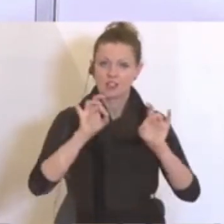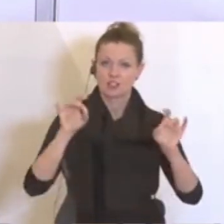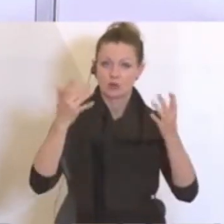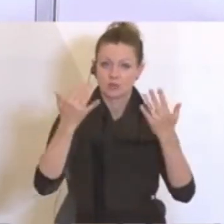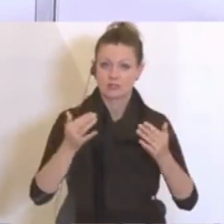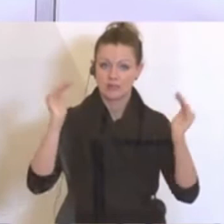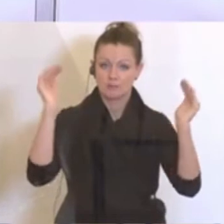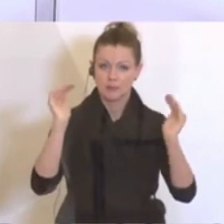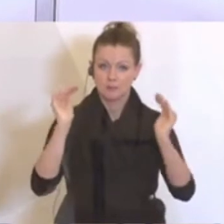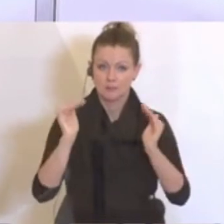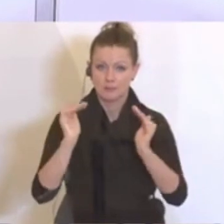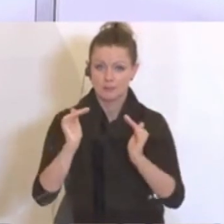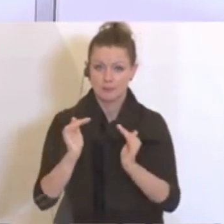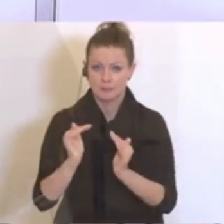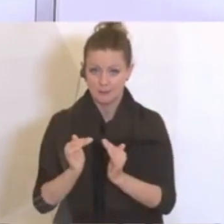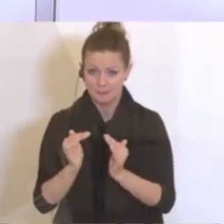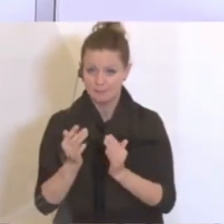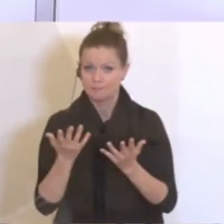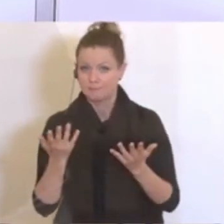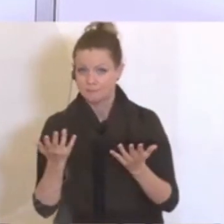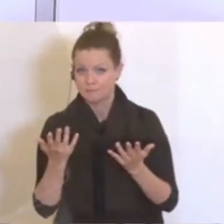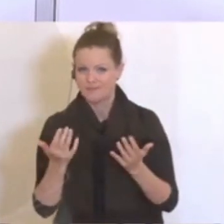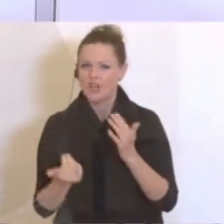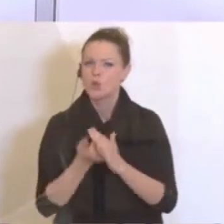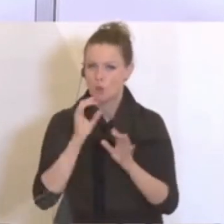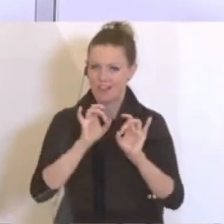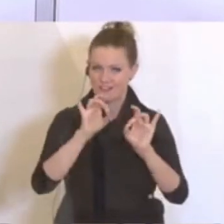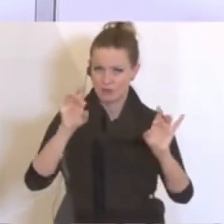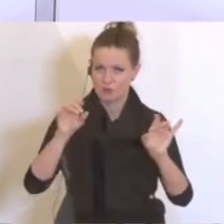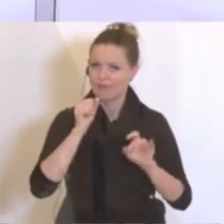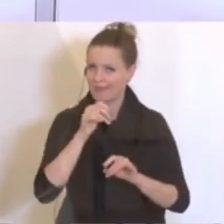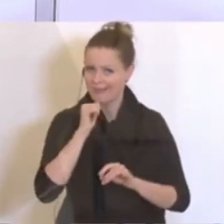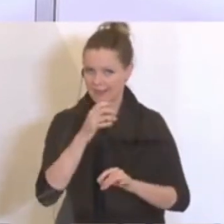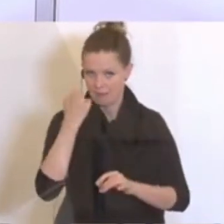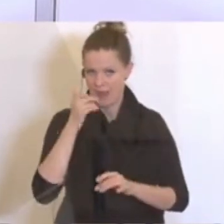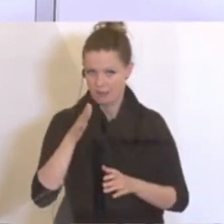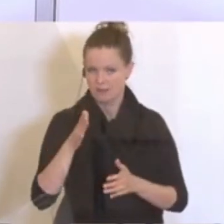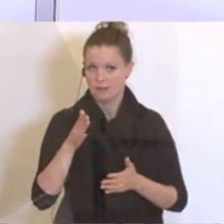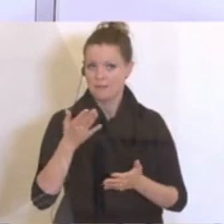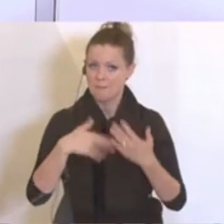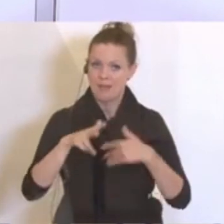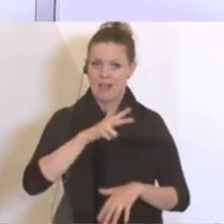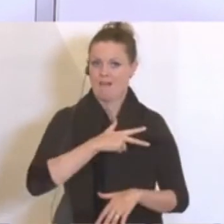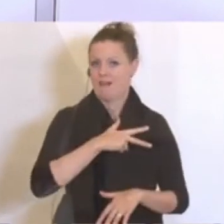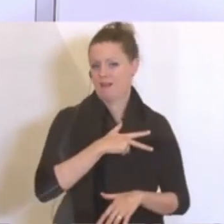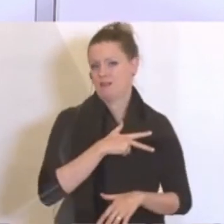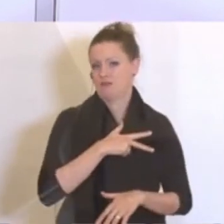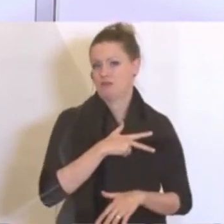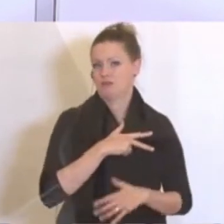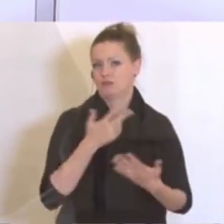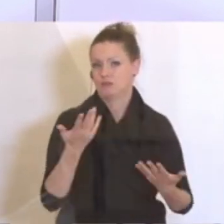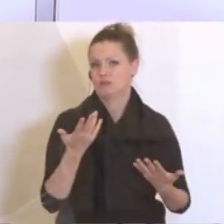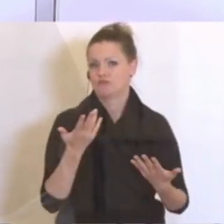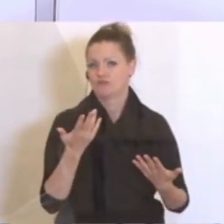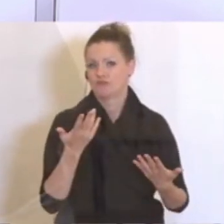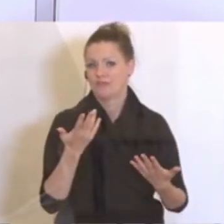werden, also die Zahl der Neuinfizierten tagtäglich, desto realistischer ist es natürlich auch, dass sich